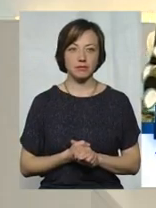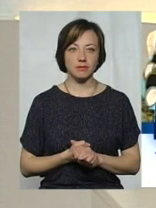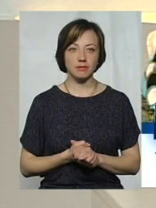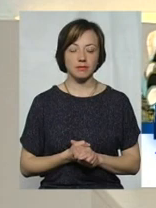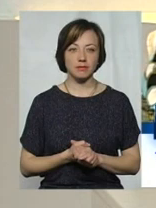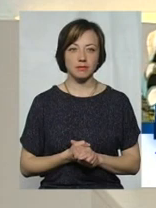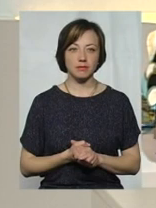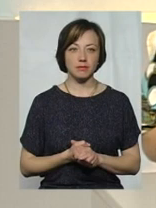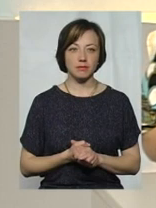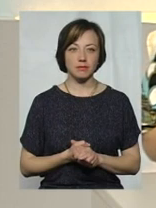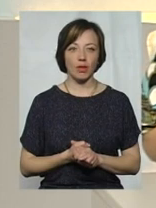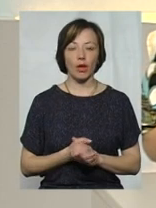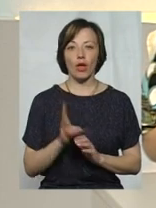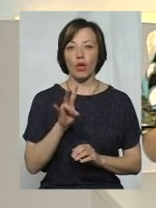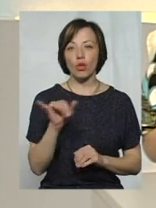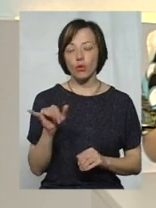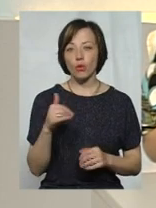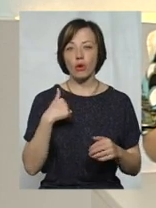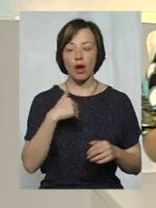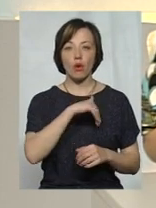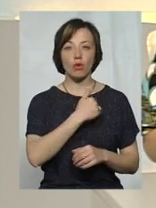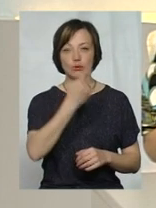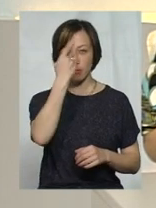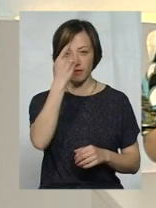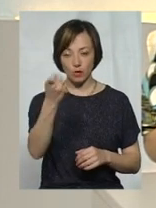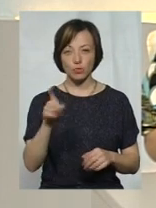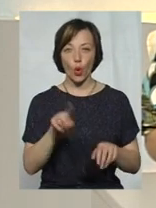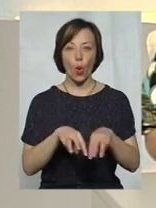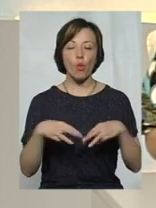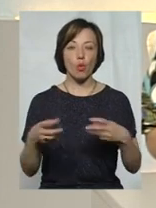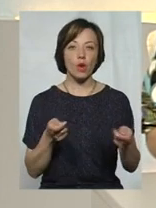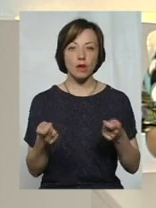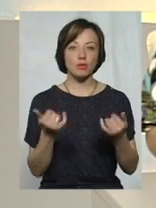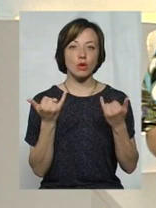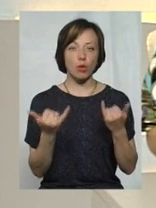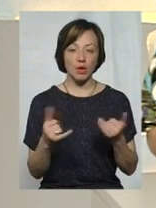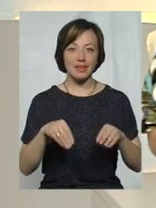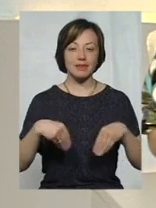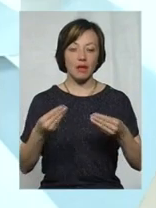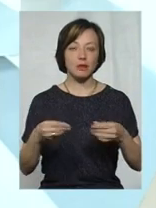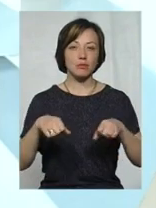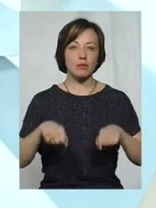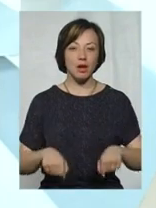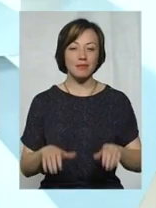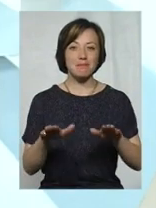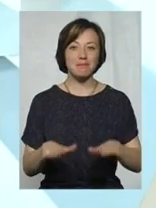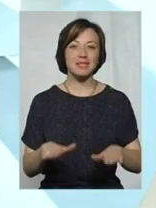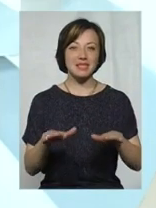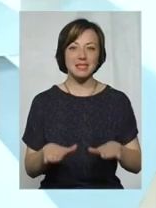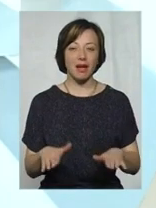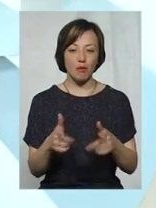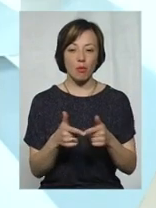Ну, я хочу повідомити про те, що урядом сьогодні надано право місцевим органам